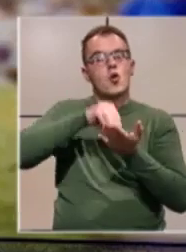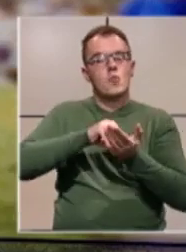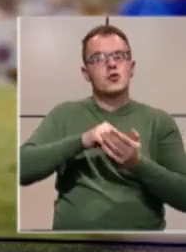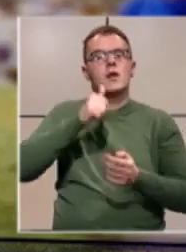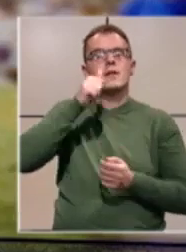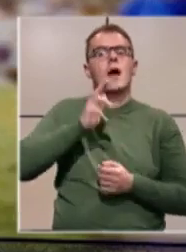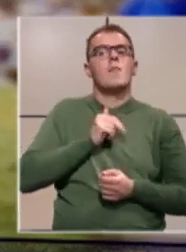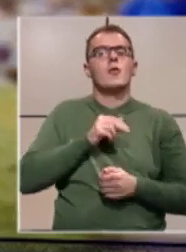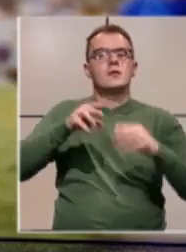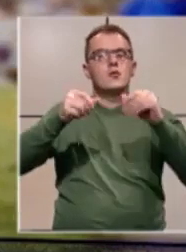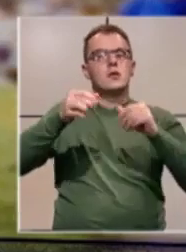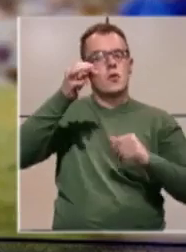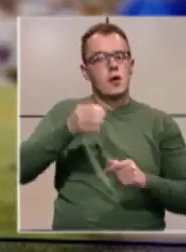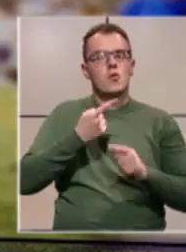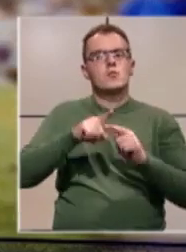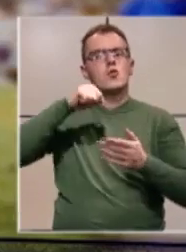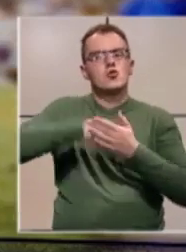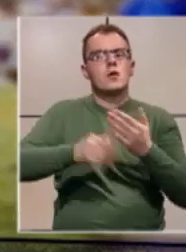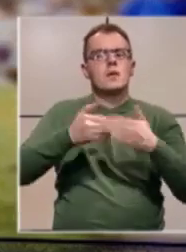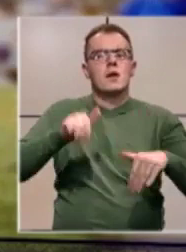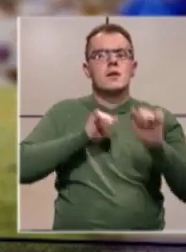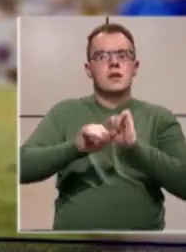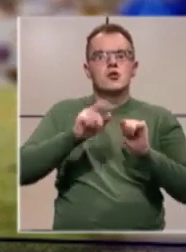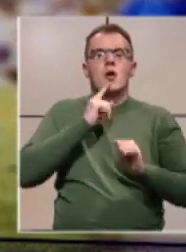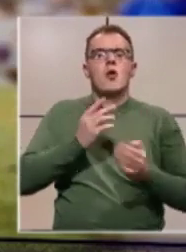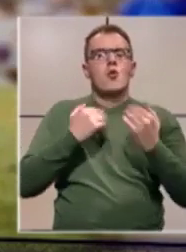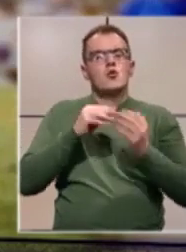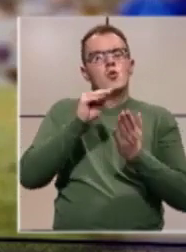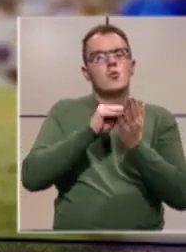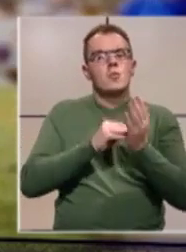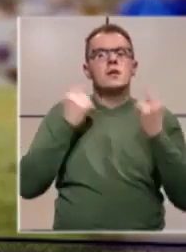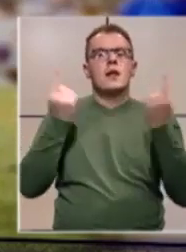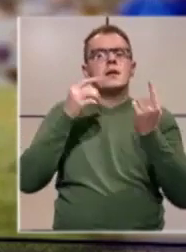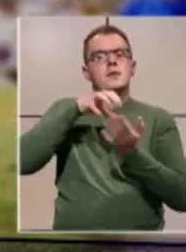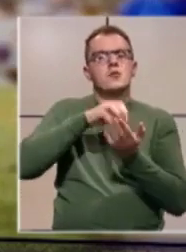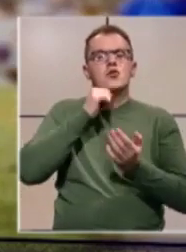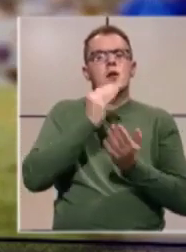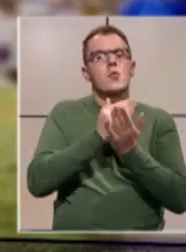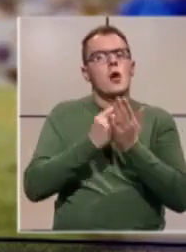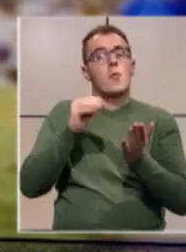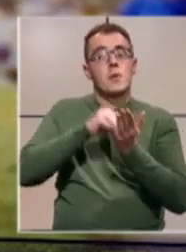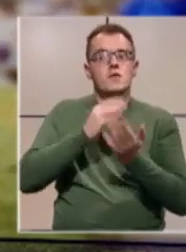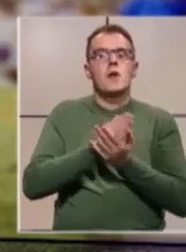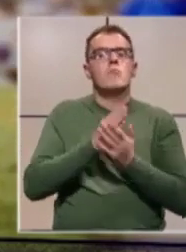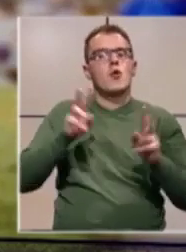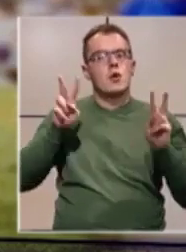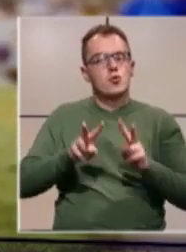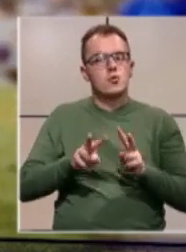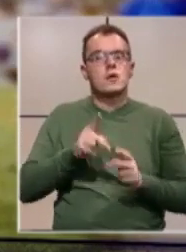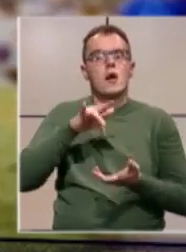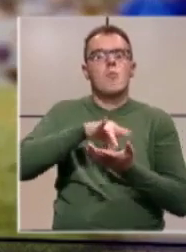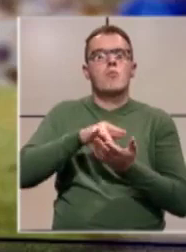policije Tuzlanskog kantona. Zbog strogih mjera zaštito je koje su propisali krisni stožeri, program obilježavanja je bio reduciran.